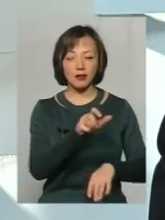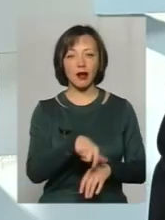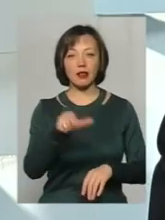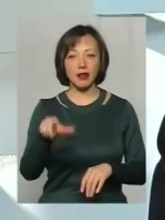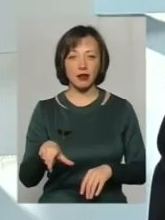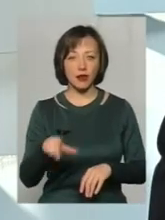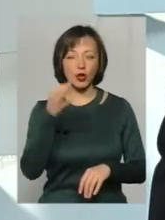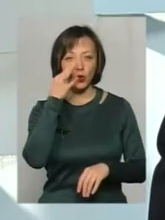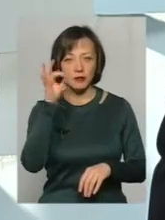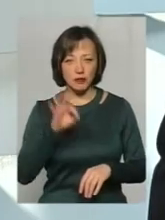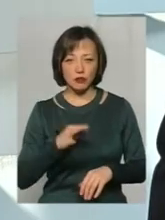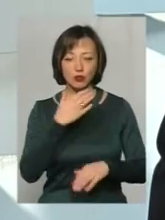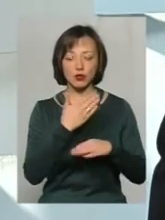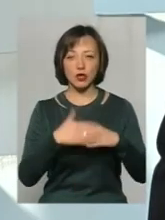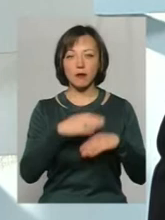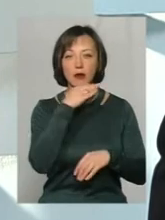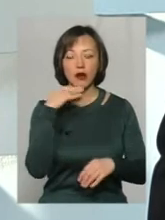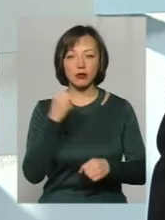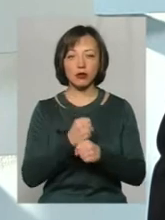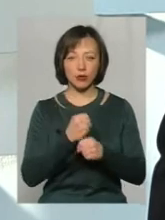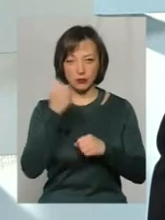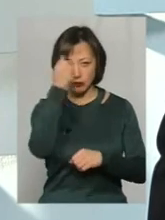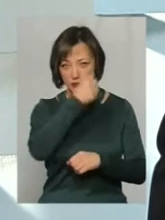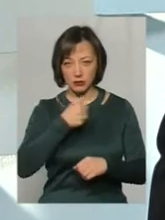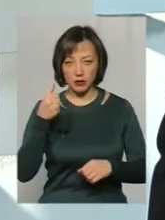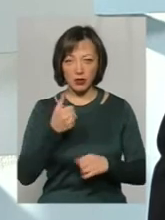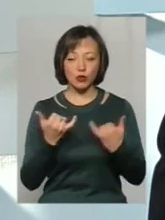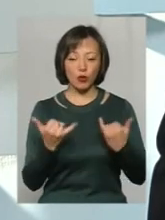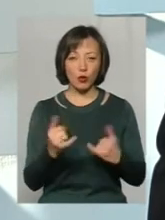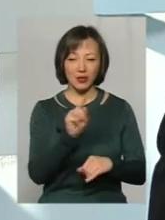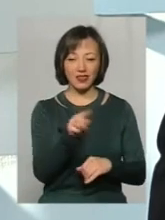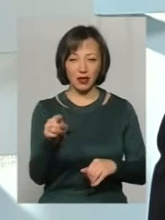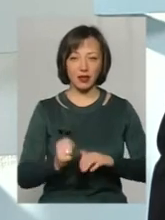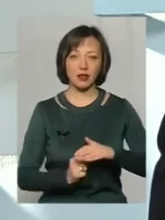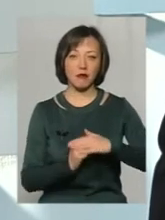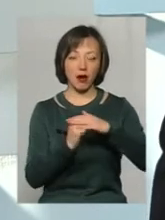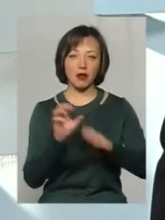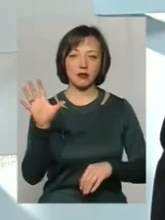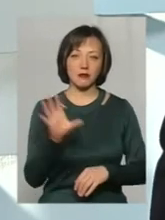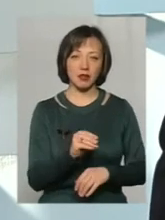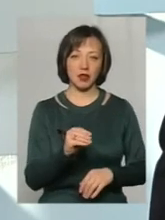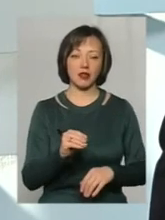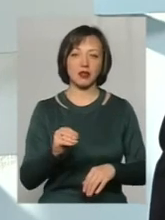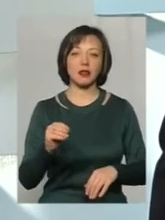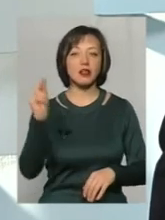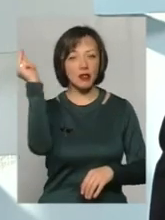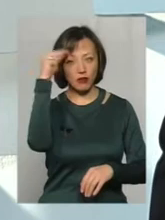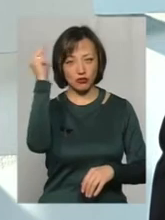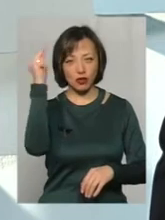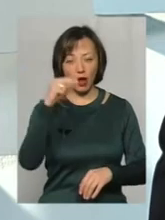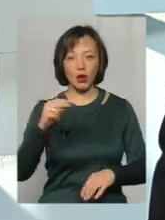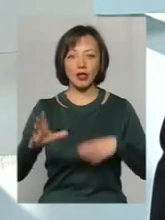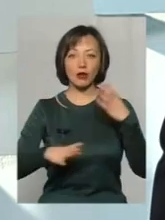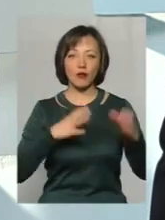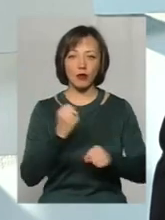досвідчених, які вже багато років працюють, сьогодні на них тримається навчально-тренувальна робота. З